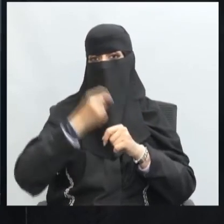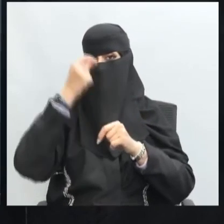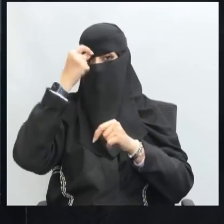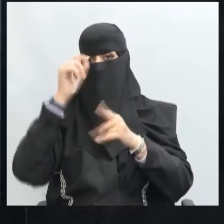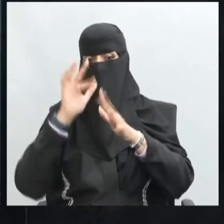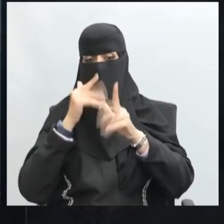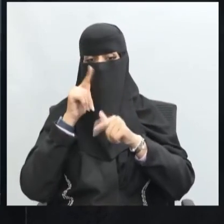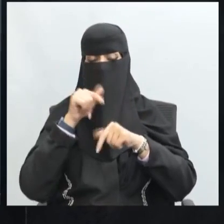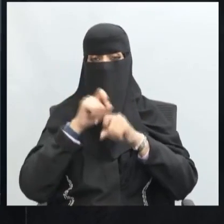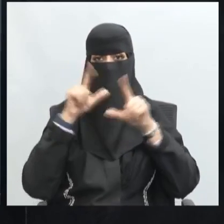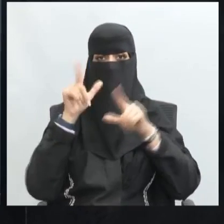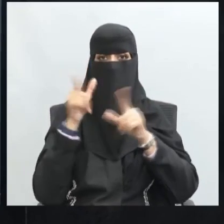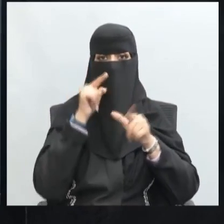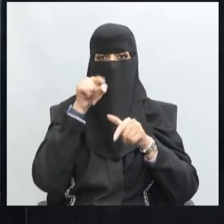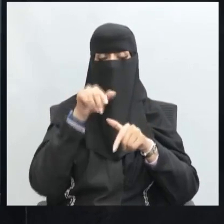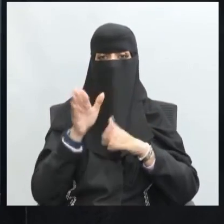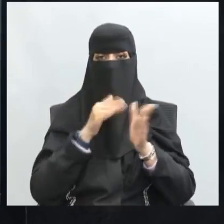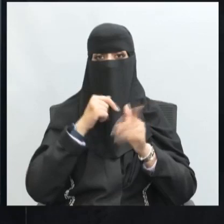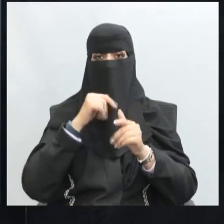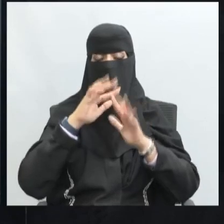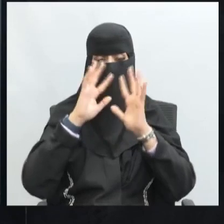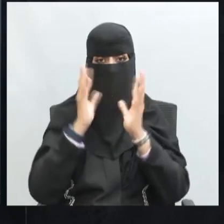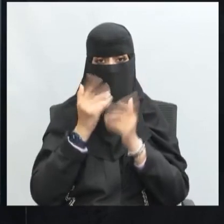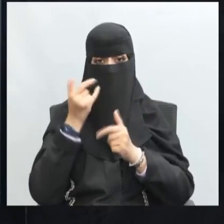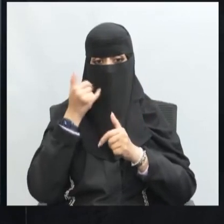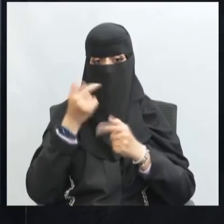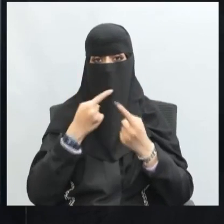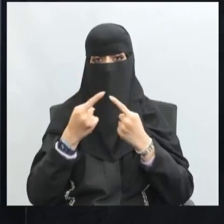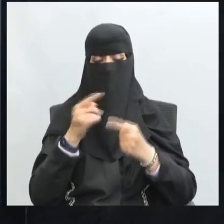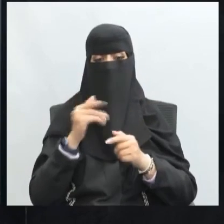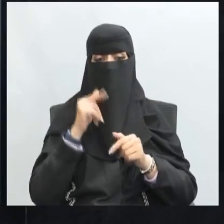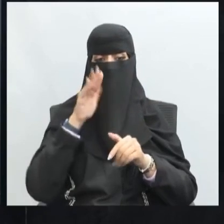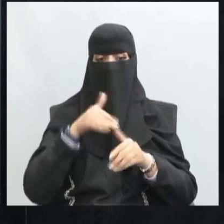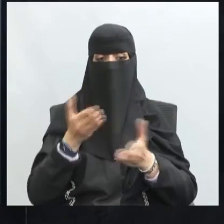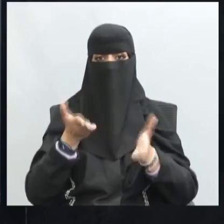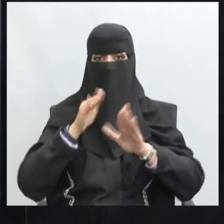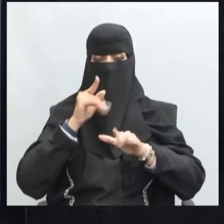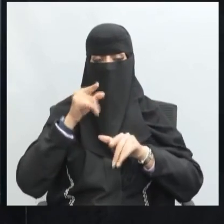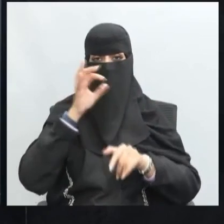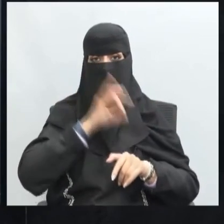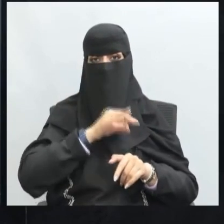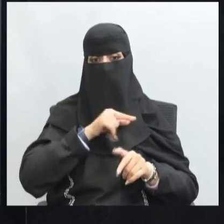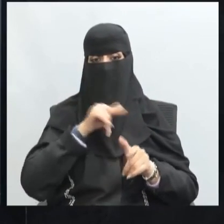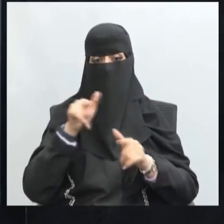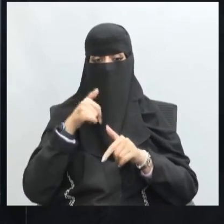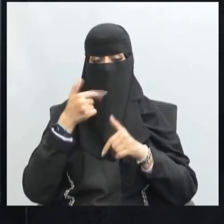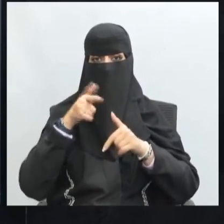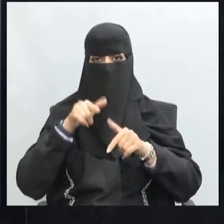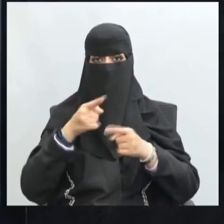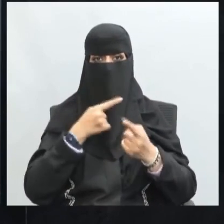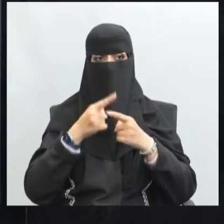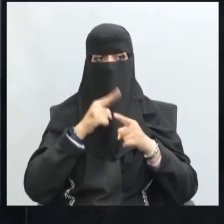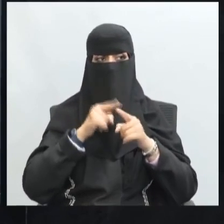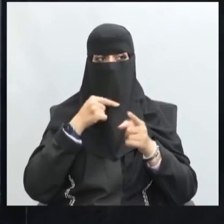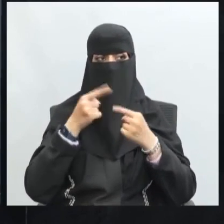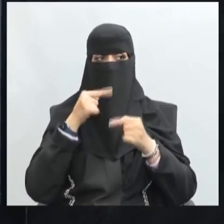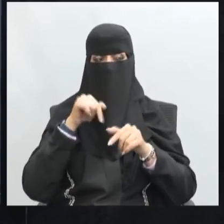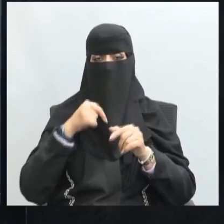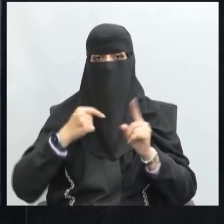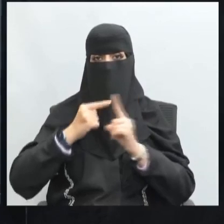البارزة للألهام في الحوار أيضا عرفنا فوائد الحوار وما يتحقق